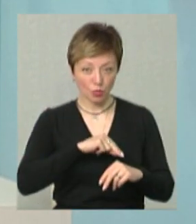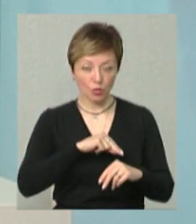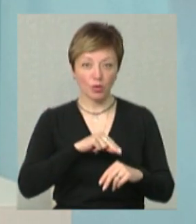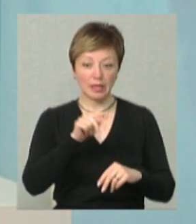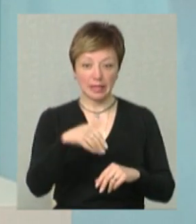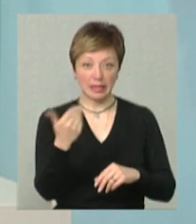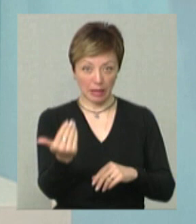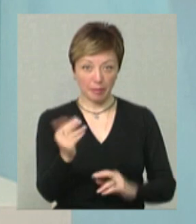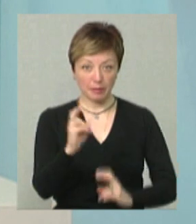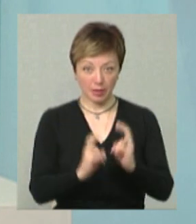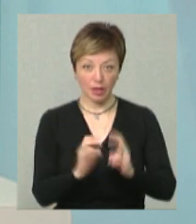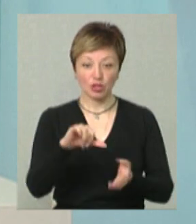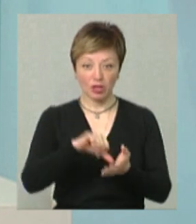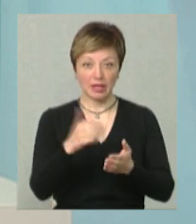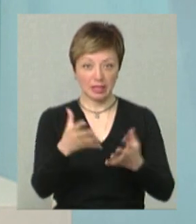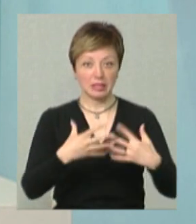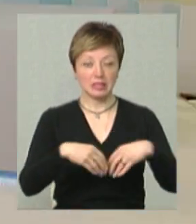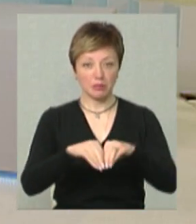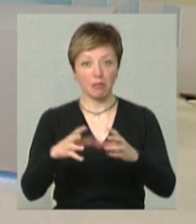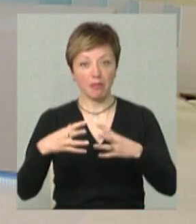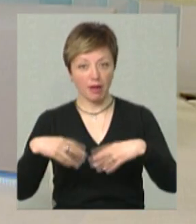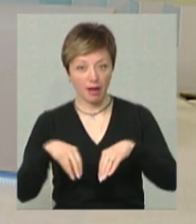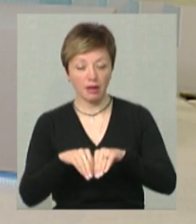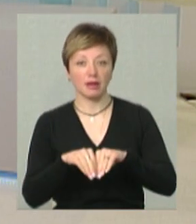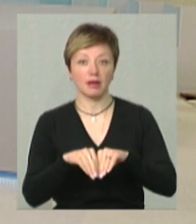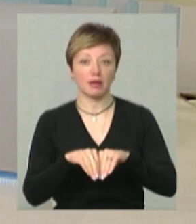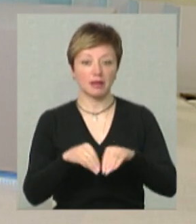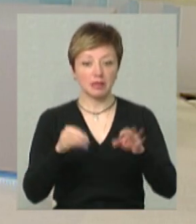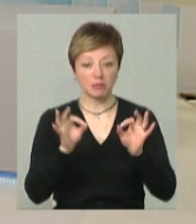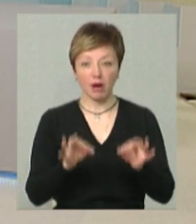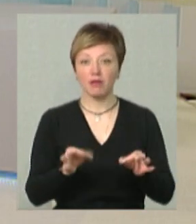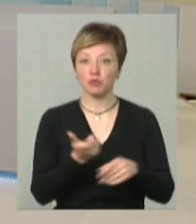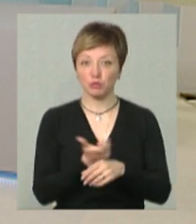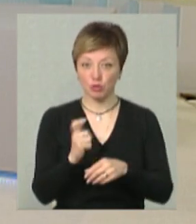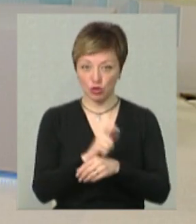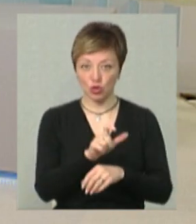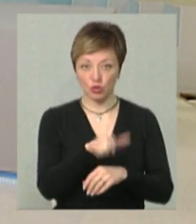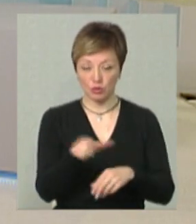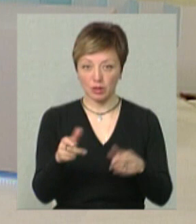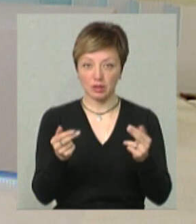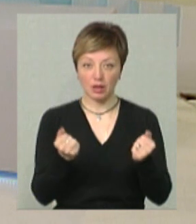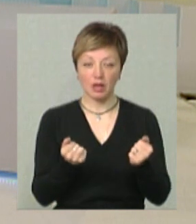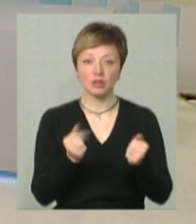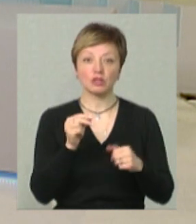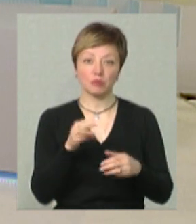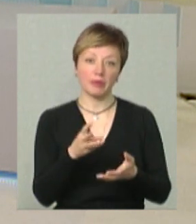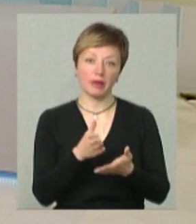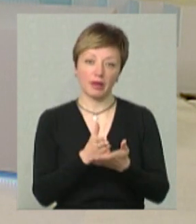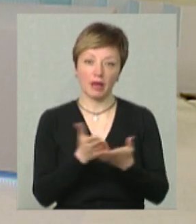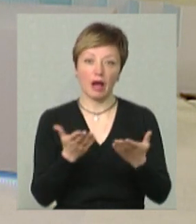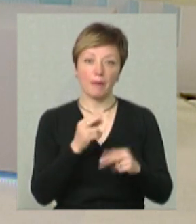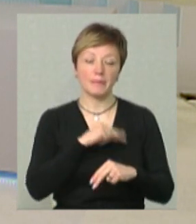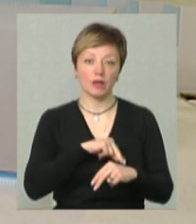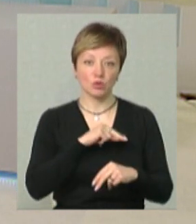тих підприємств, а й члени їх сімей, то, насправді, напевно, більше людей. Аніж ті, які